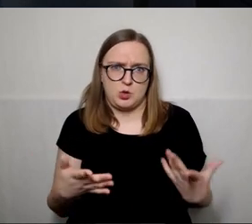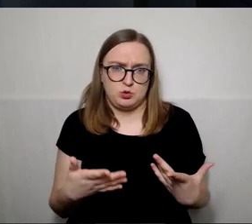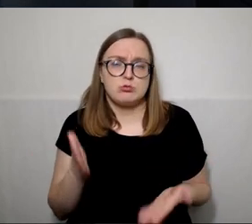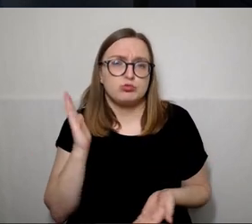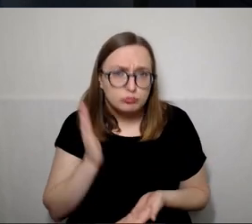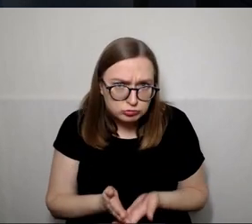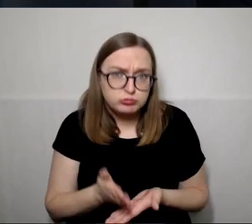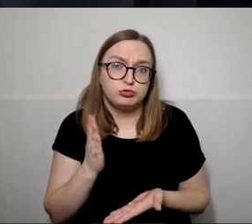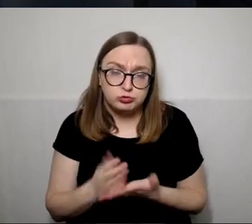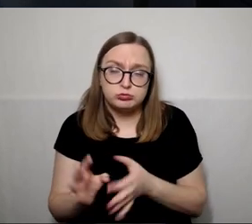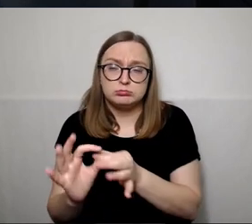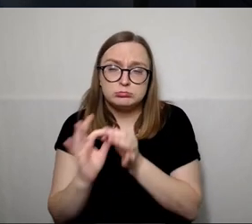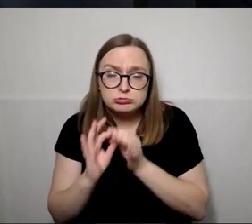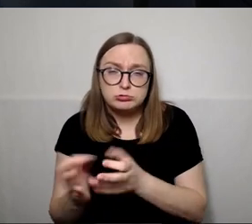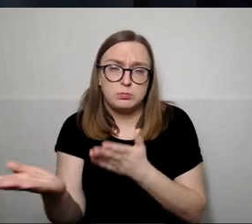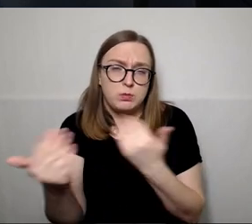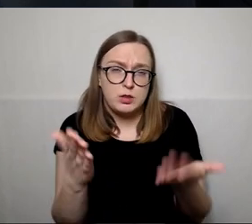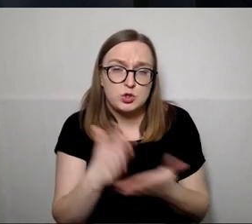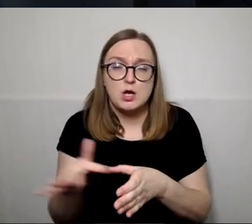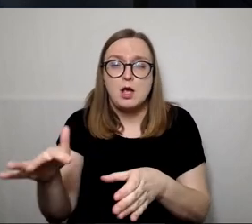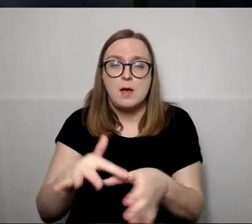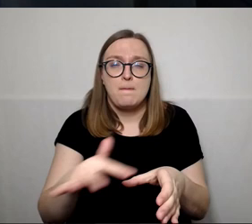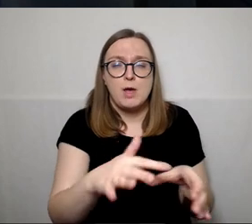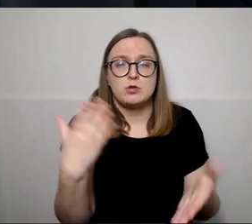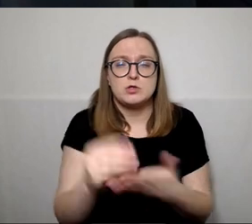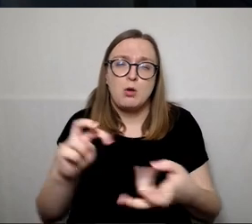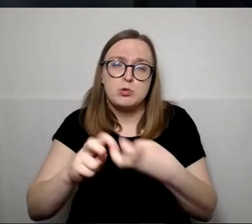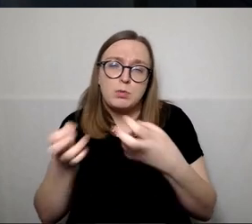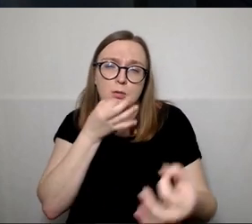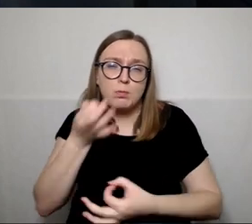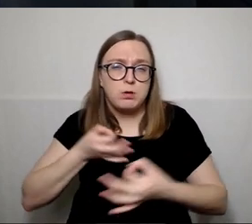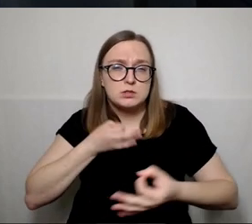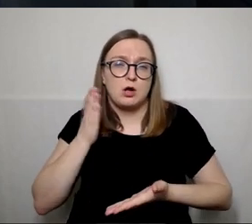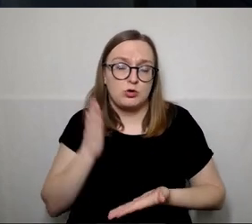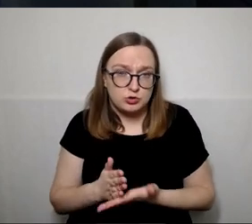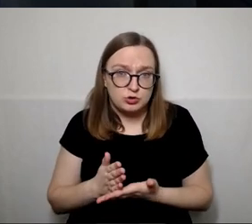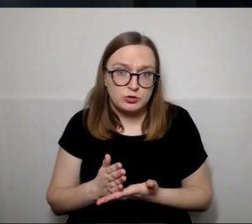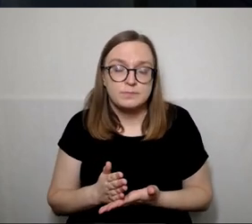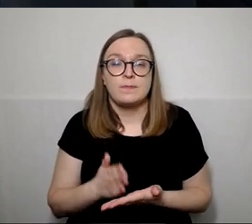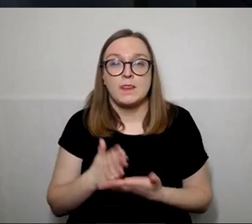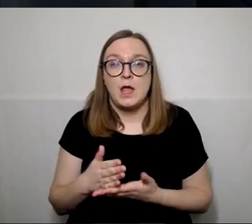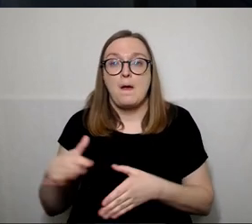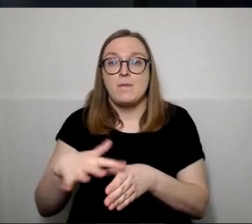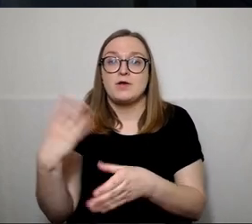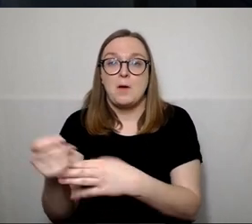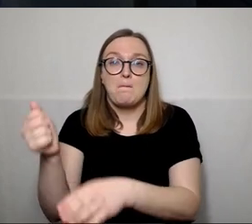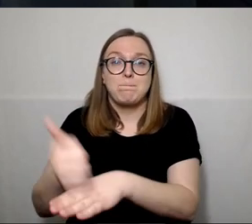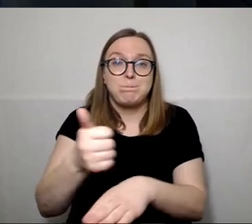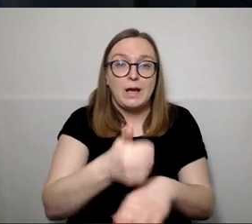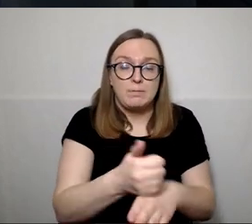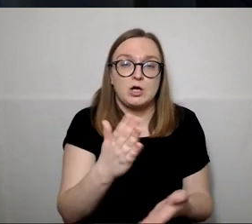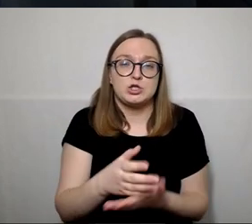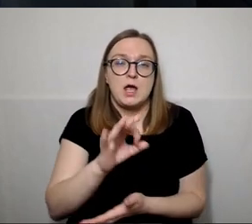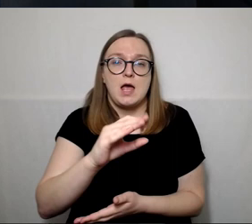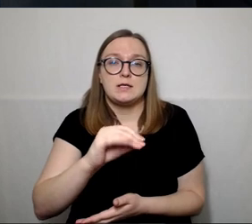bendraujama. Bendruomenis savo išsako problemas per bendruomenių pirminikus, per sieninaičius,